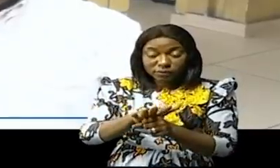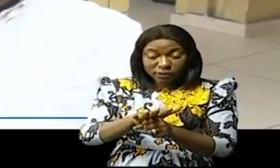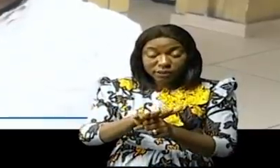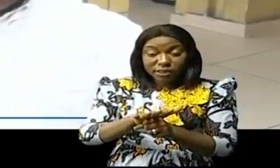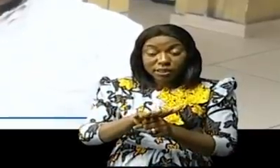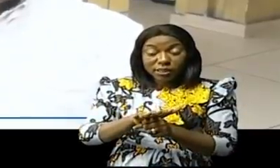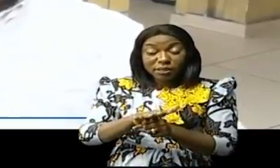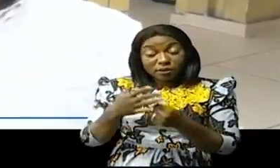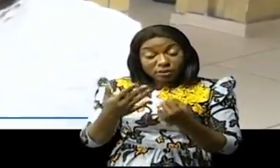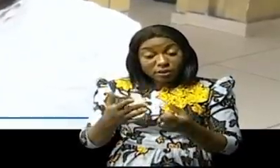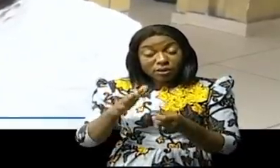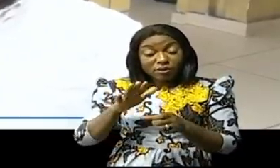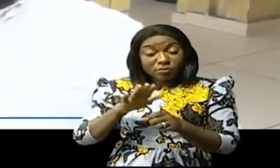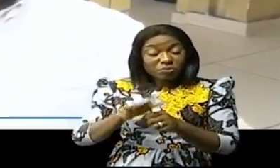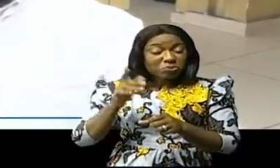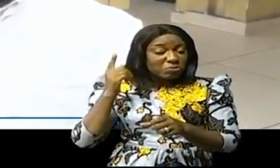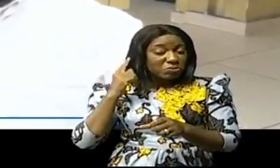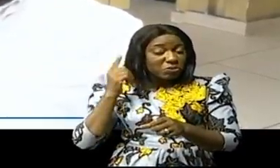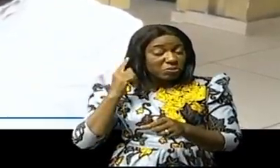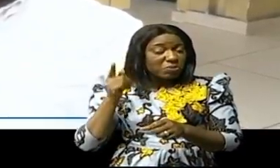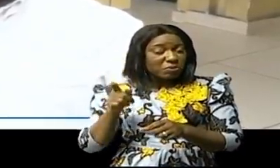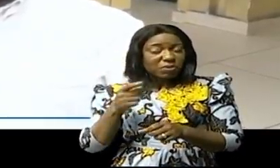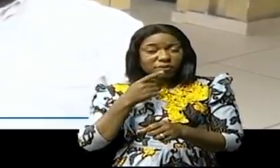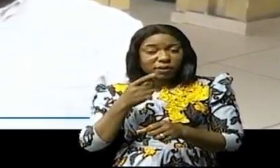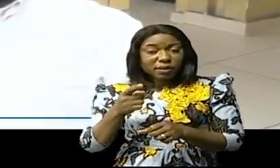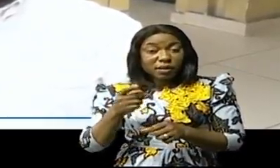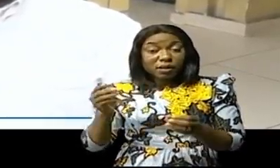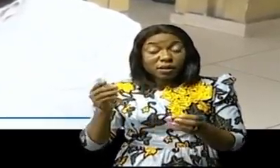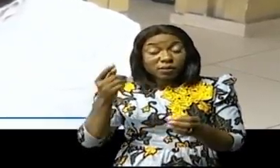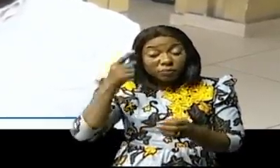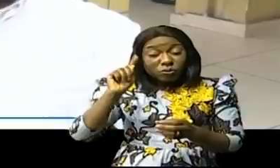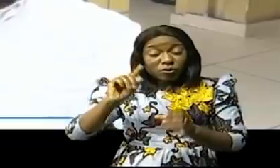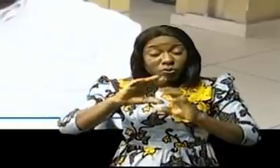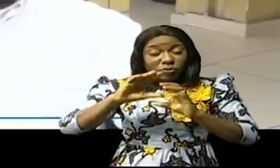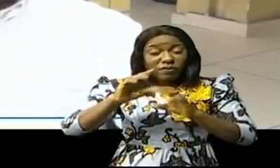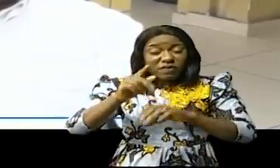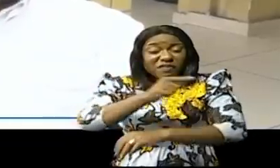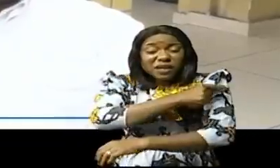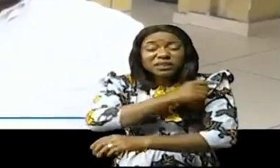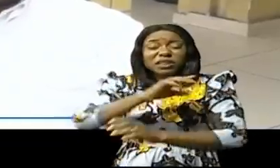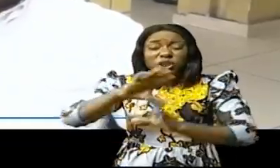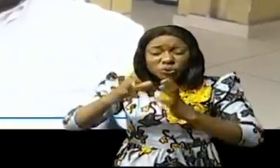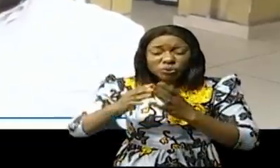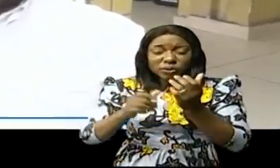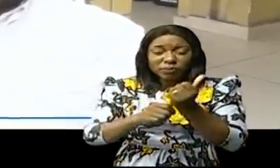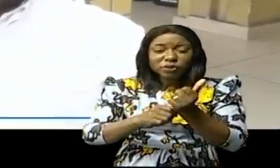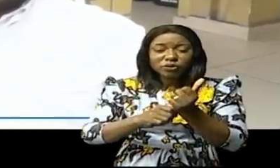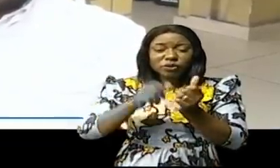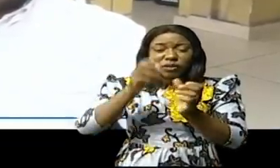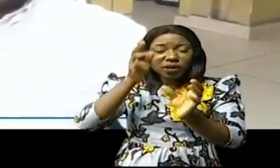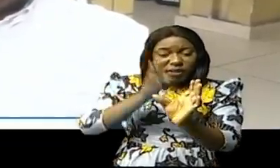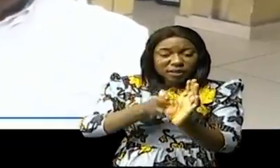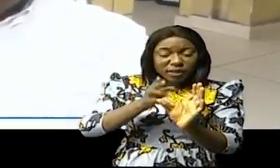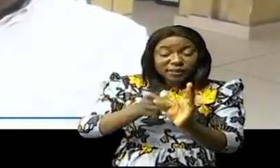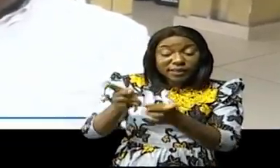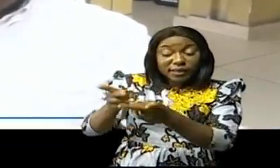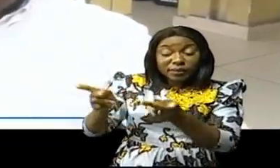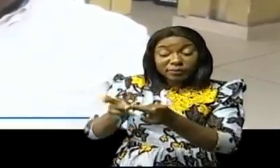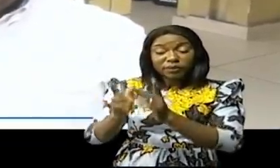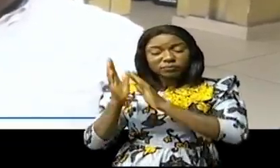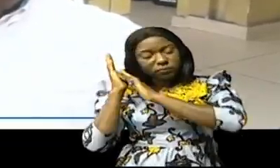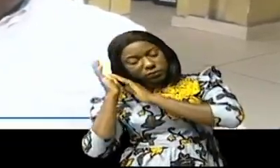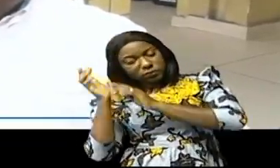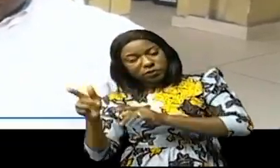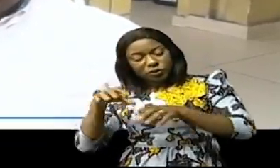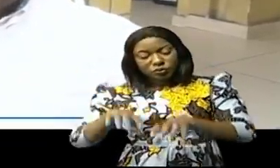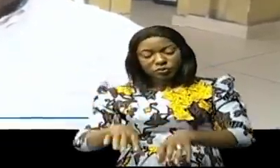Ce qu'on attend du PEV, c'est pour vacciner toutes les personnes vivant avec un handicap dans leur site d'hébergement de